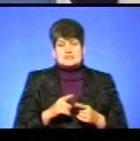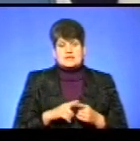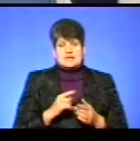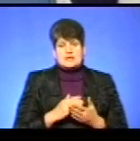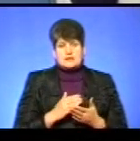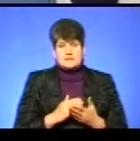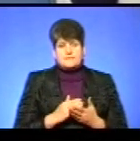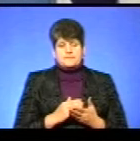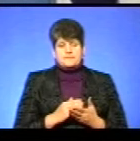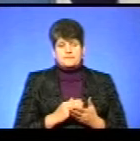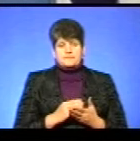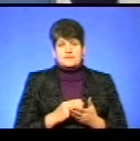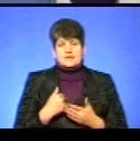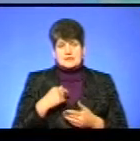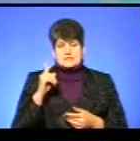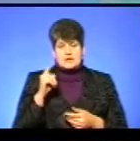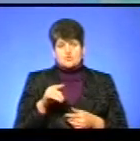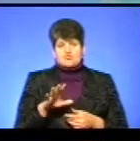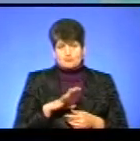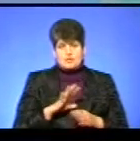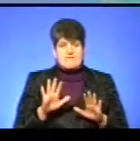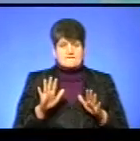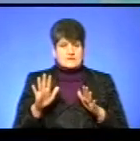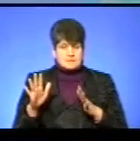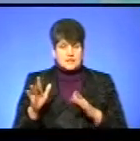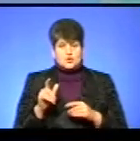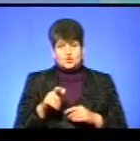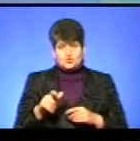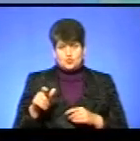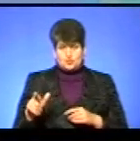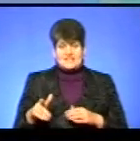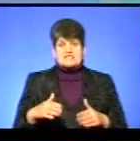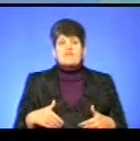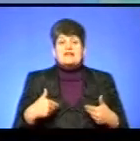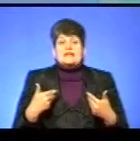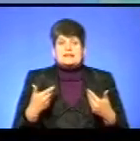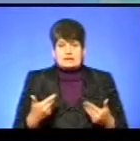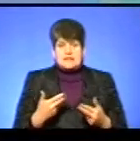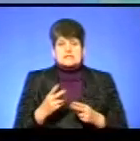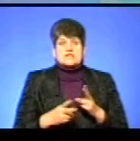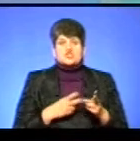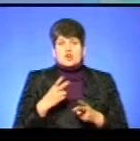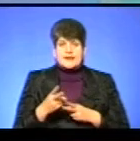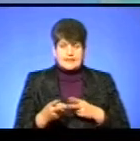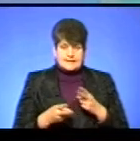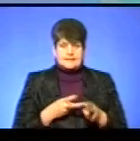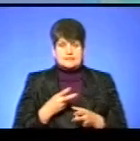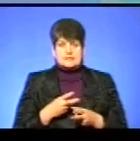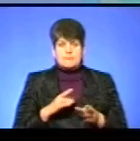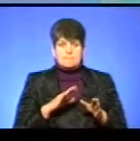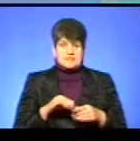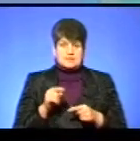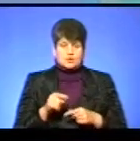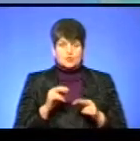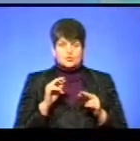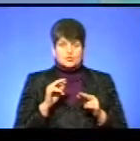тому що я знаю, що були випадки, що люди зверталися, жалілися після того, як